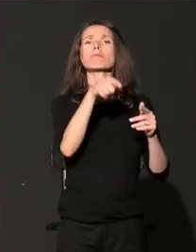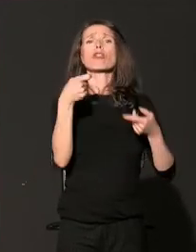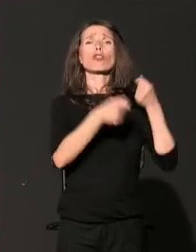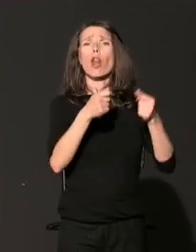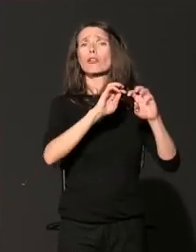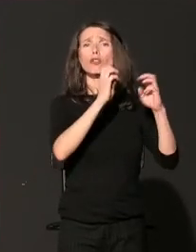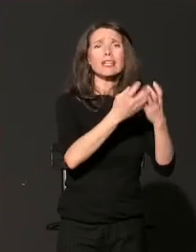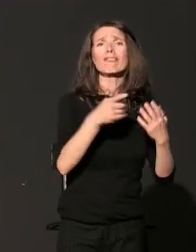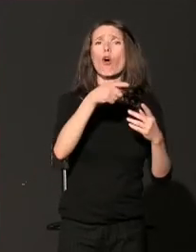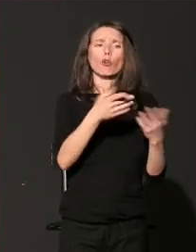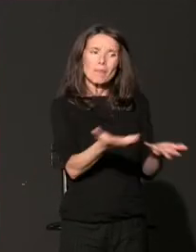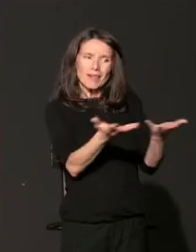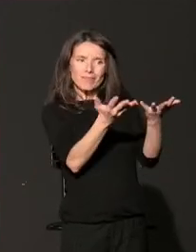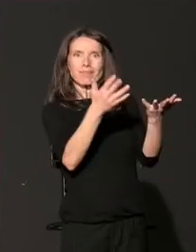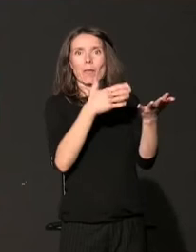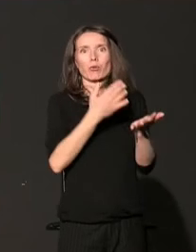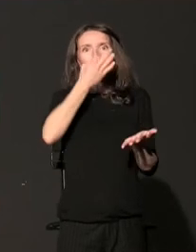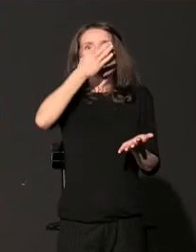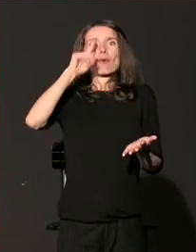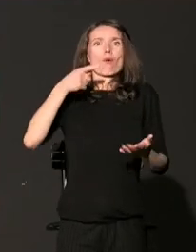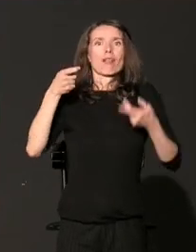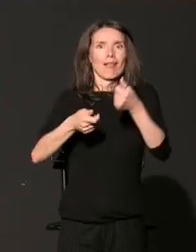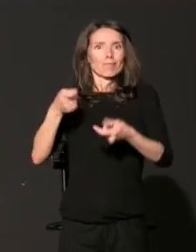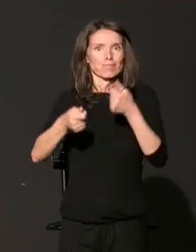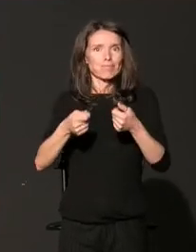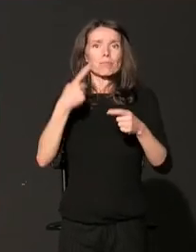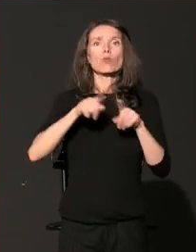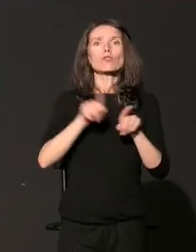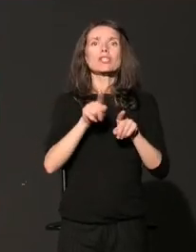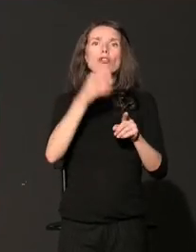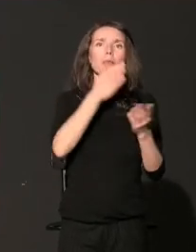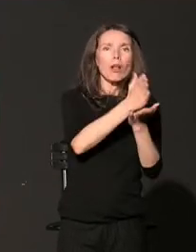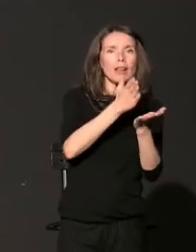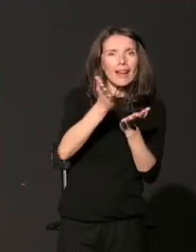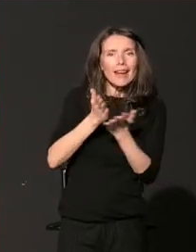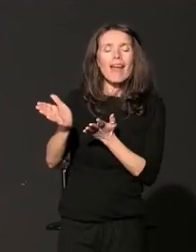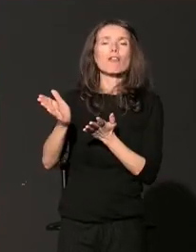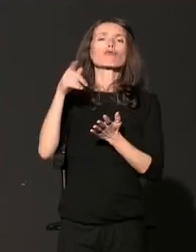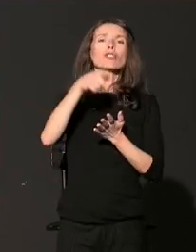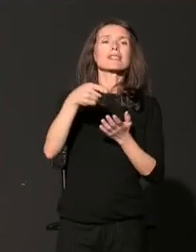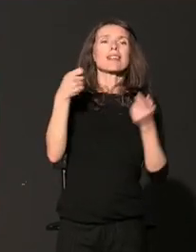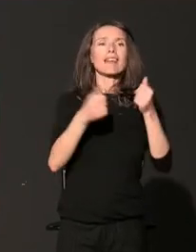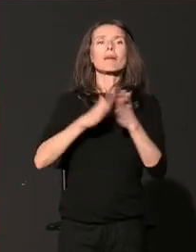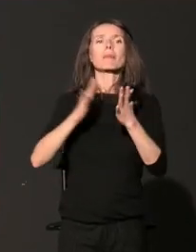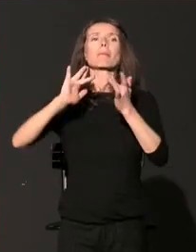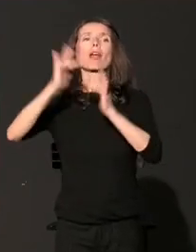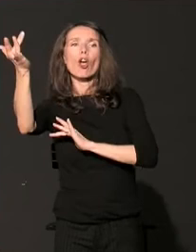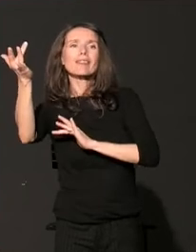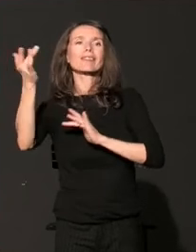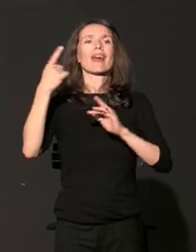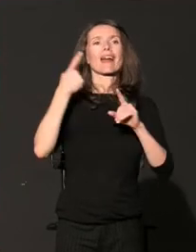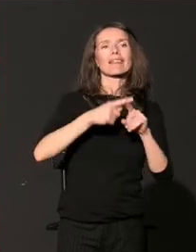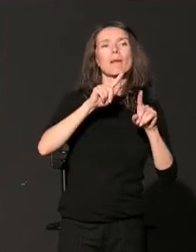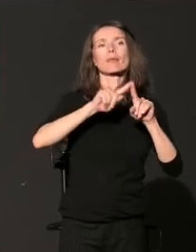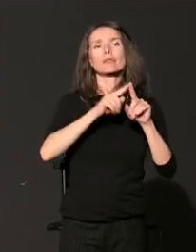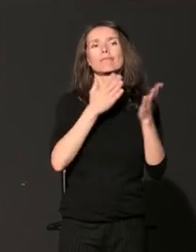novih praksi i mehanizama koje olakšavaju davanje kao što su internet crowdfunding platforme. Isto tako trudili smo se